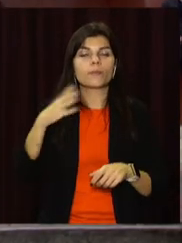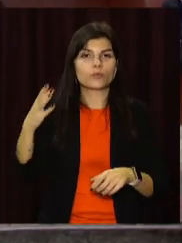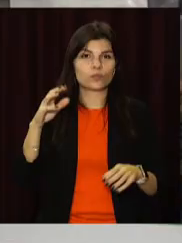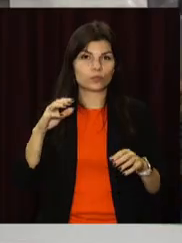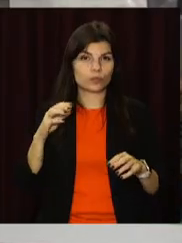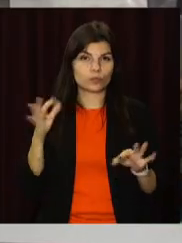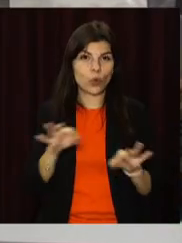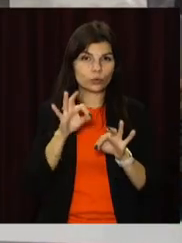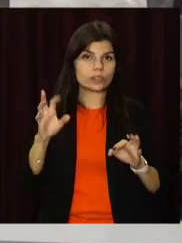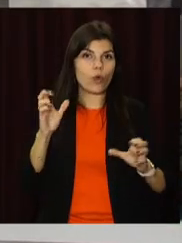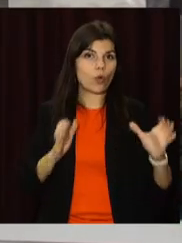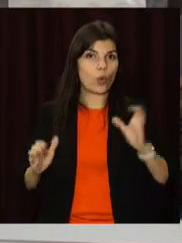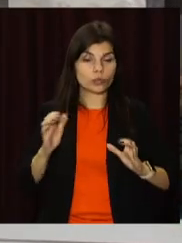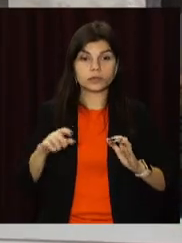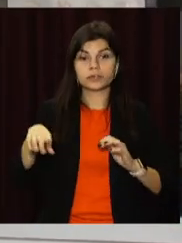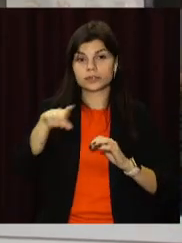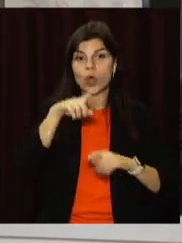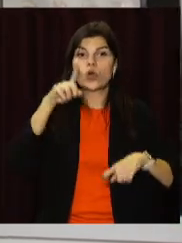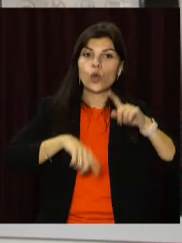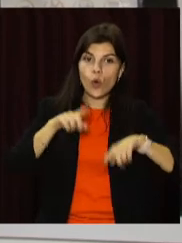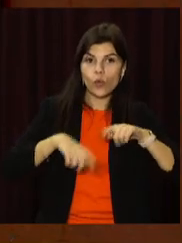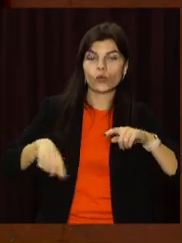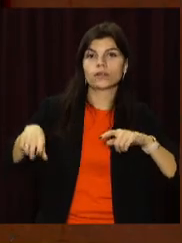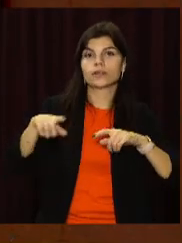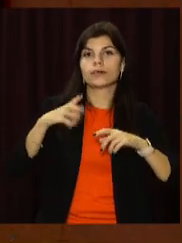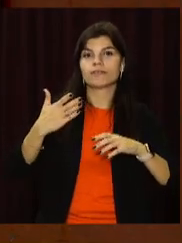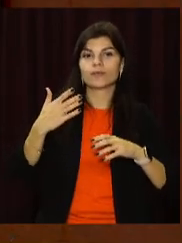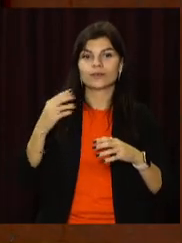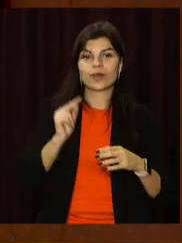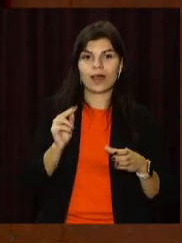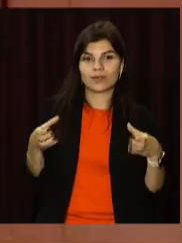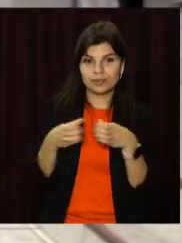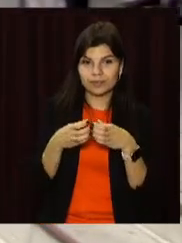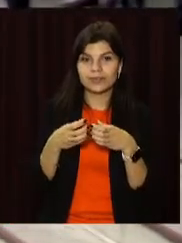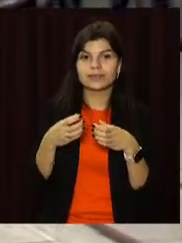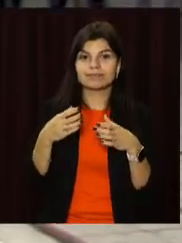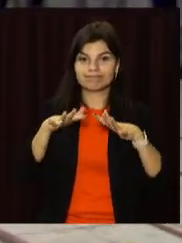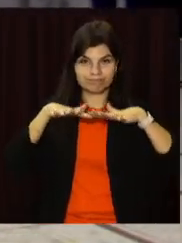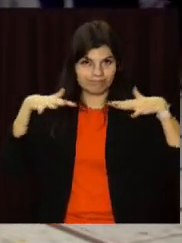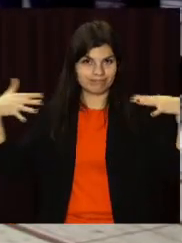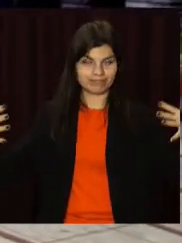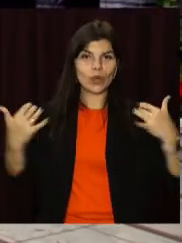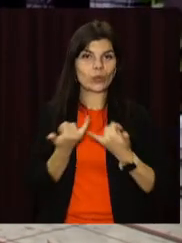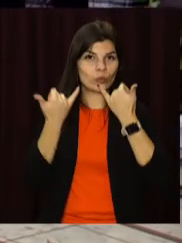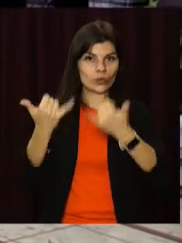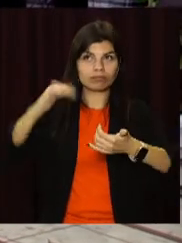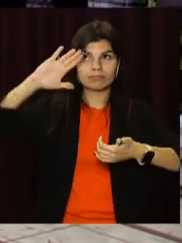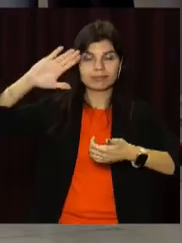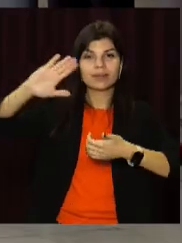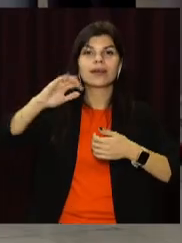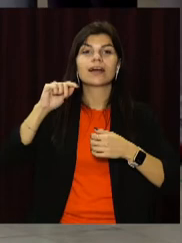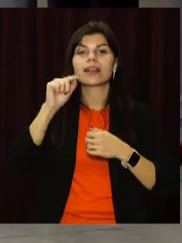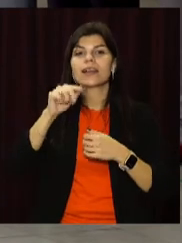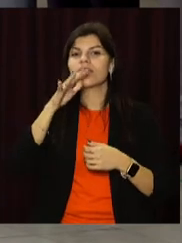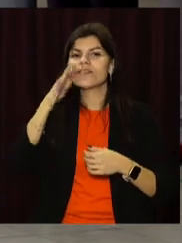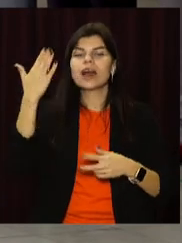коледжі. Свідками урочистостей стали родичі та колеги композитора, колектив коледжу, студенти та мешканці міста. Саме на сцені